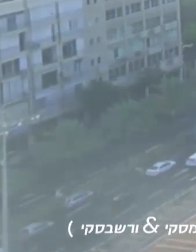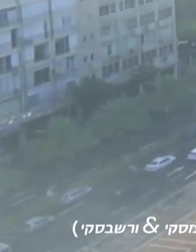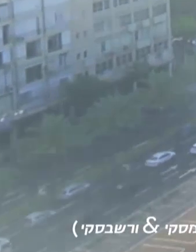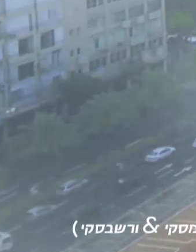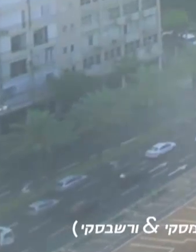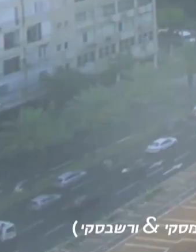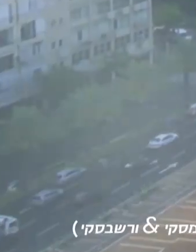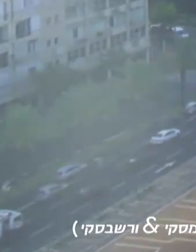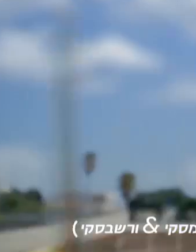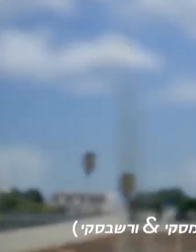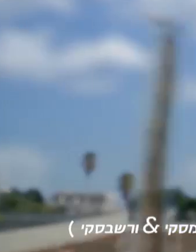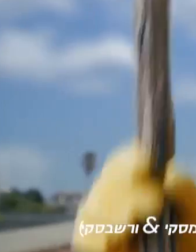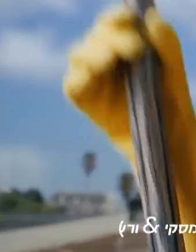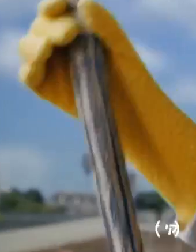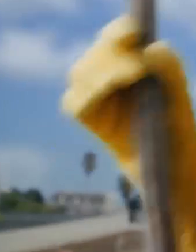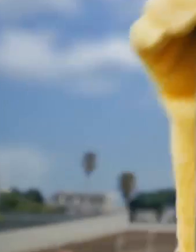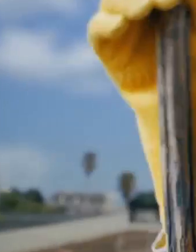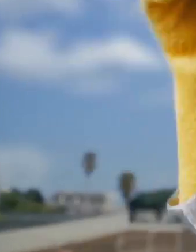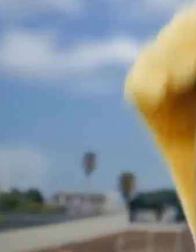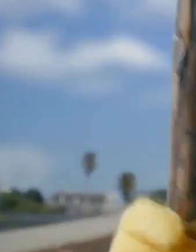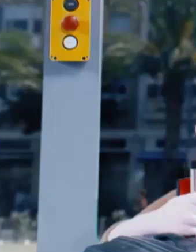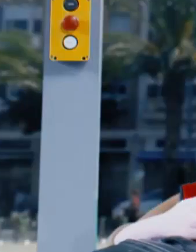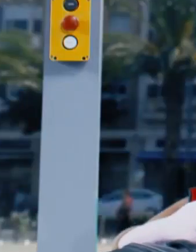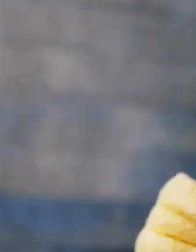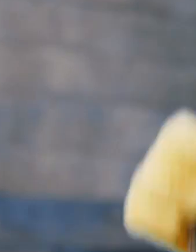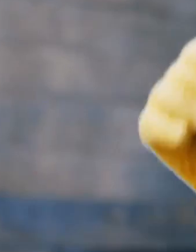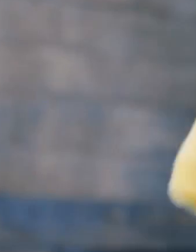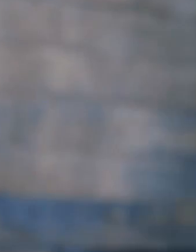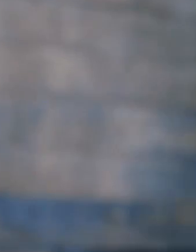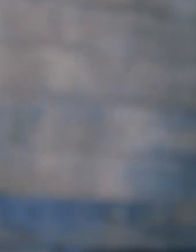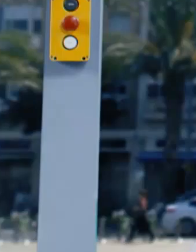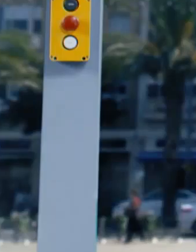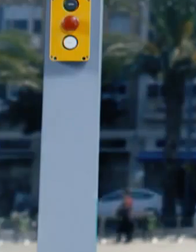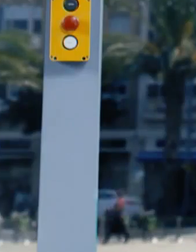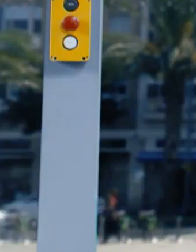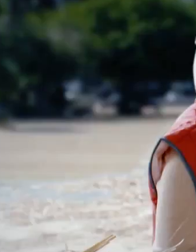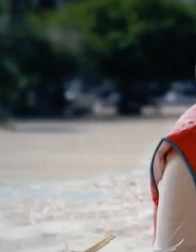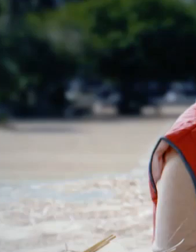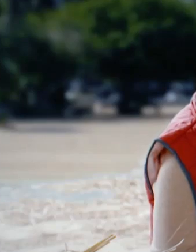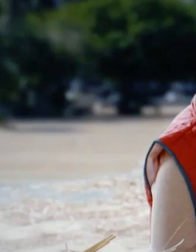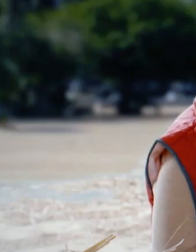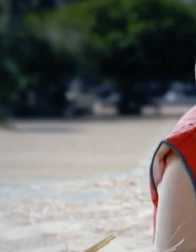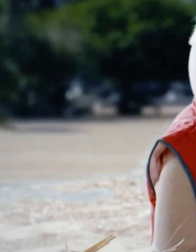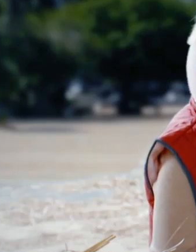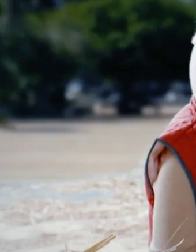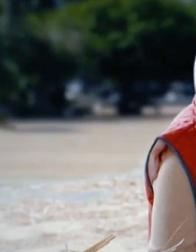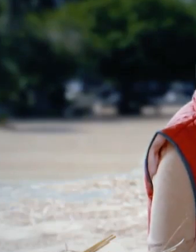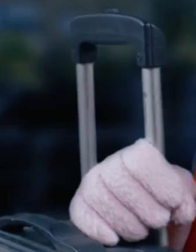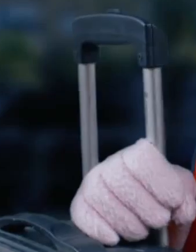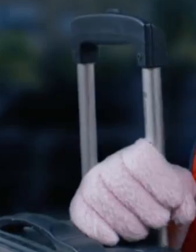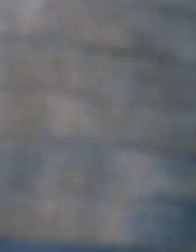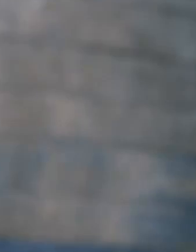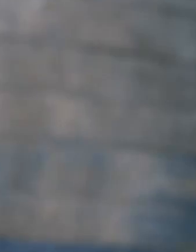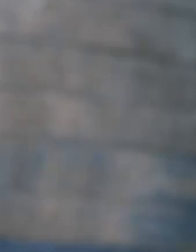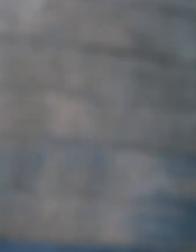קדימה למה? כנסי בלי שאלות. מה אלף לשחרר וגי, אביא תום הבול? עצור אנטילופה. אני? איך תעלה ואין לך בזוג? מה